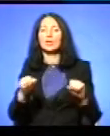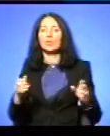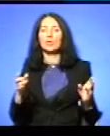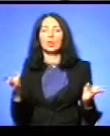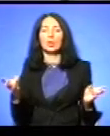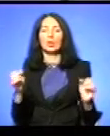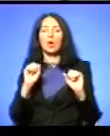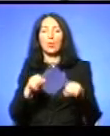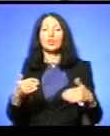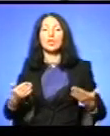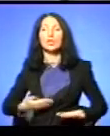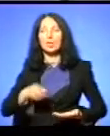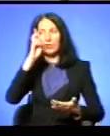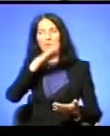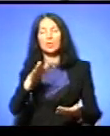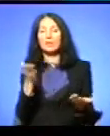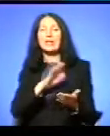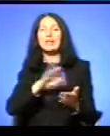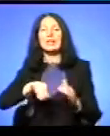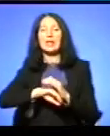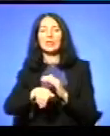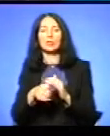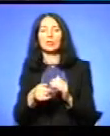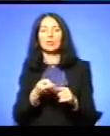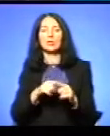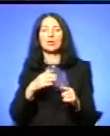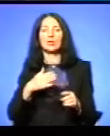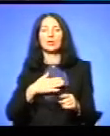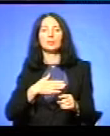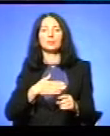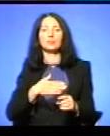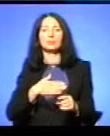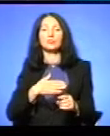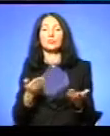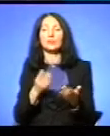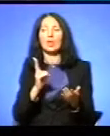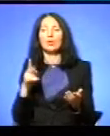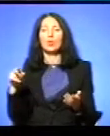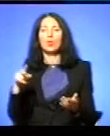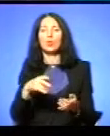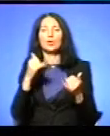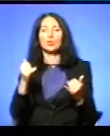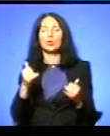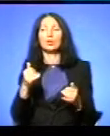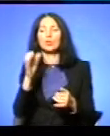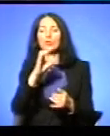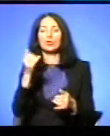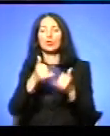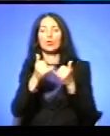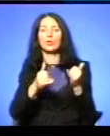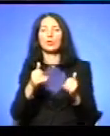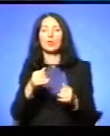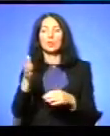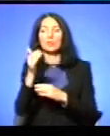в державі, де не крадуть Серед наших тих, що декто ходить сьогодні з цині-жовтими знаменами Багато